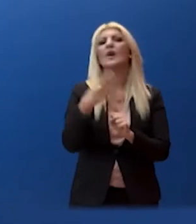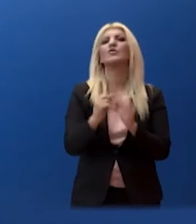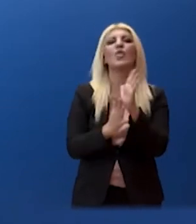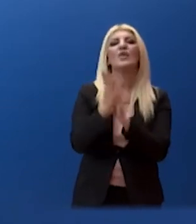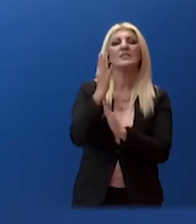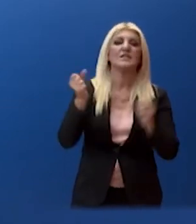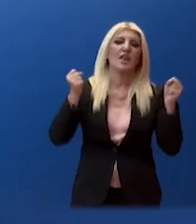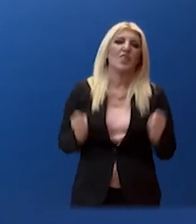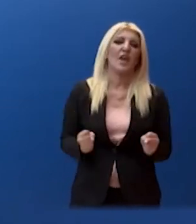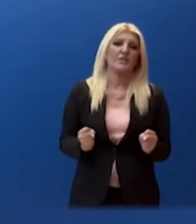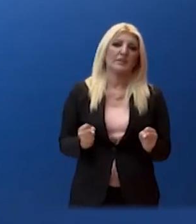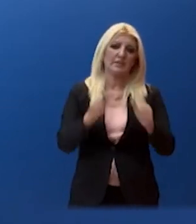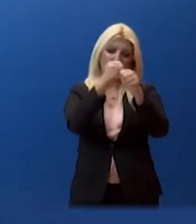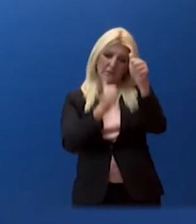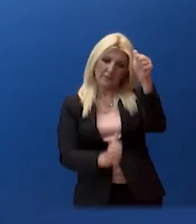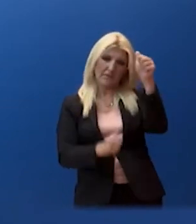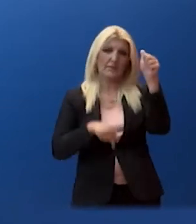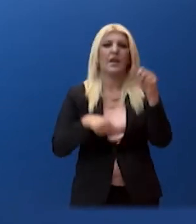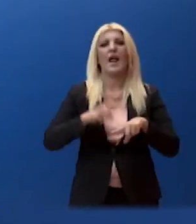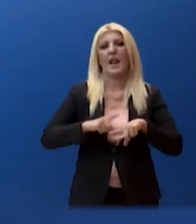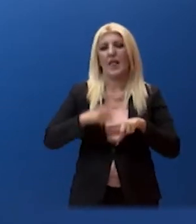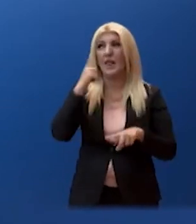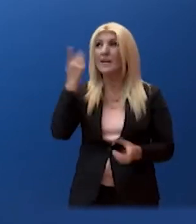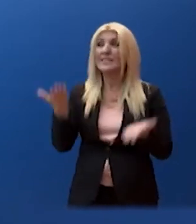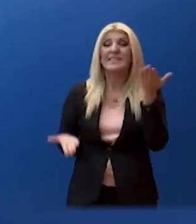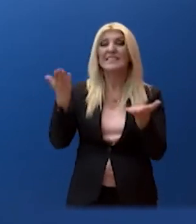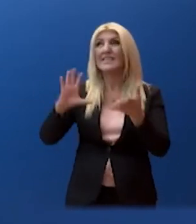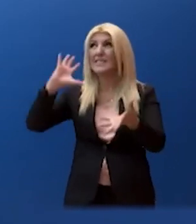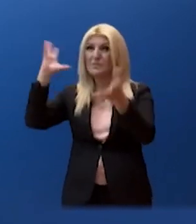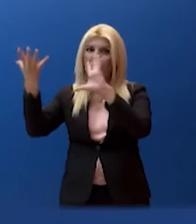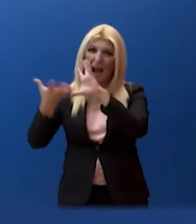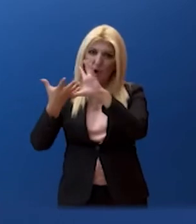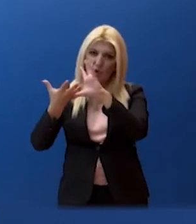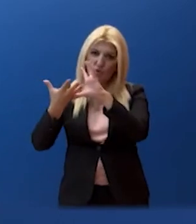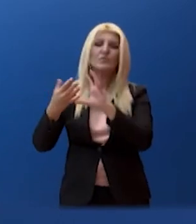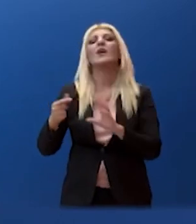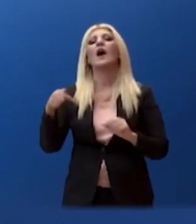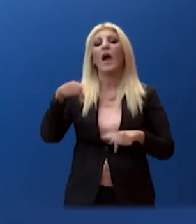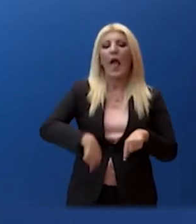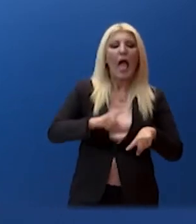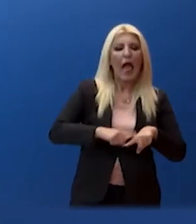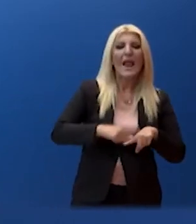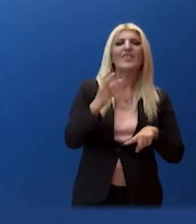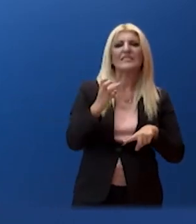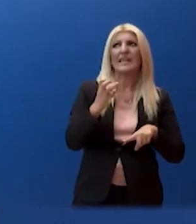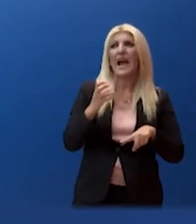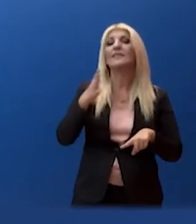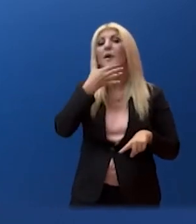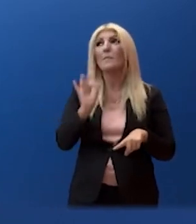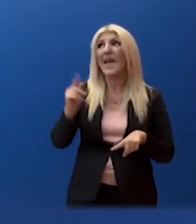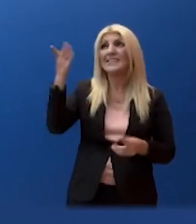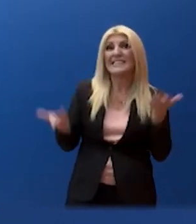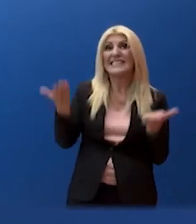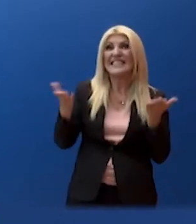πληθυσμού είναι 120,6, ο εθνικός μέσος όρος είναι 30, δηλαδή τέσσερις φορές μικρότερος.